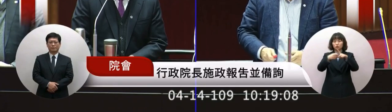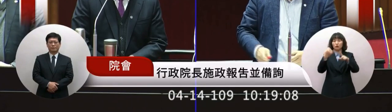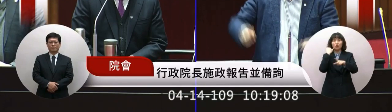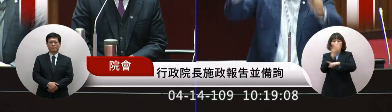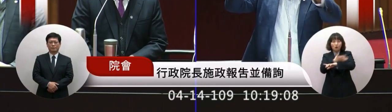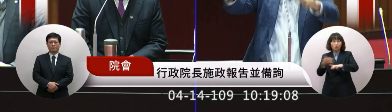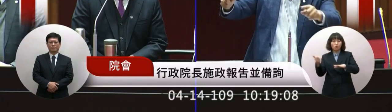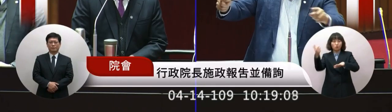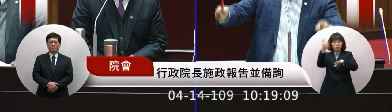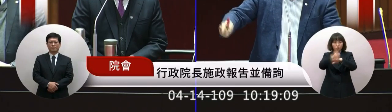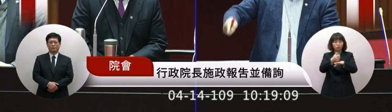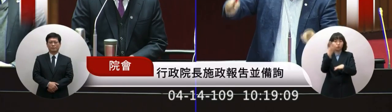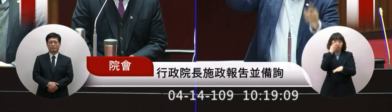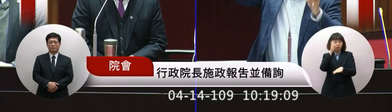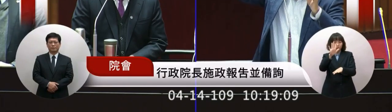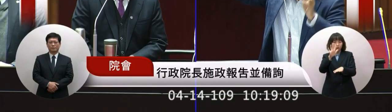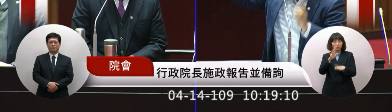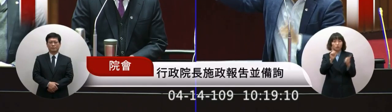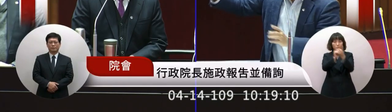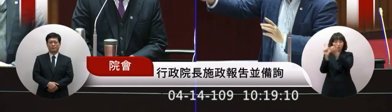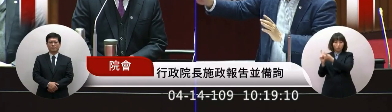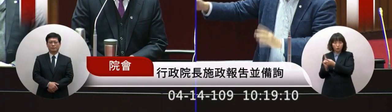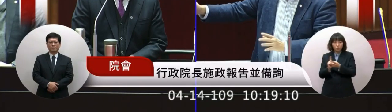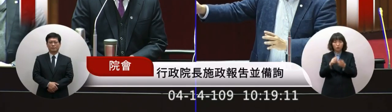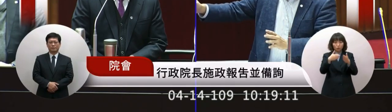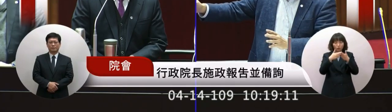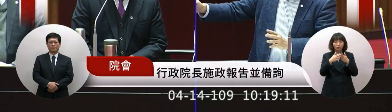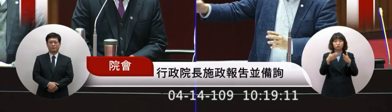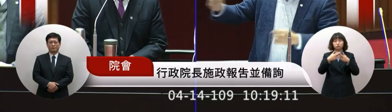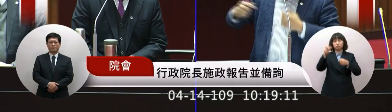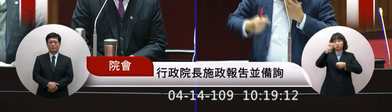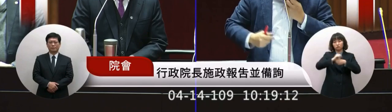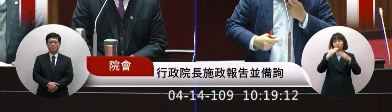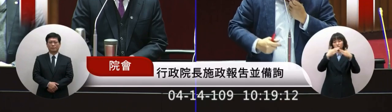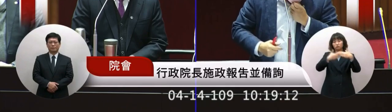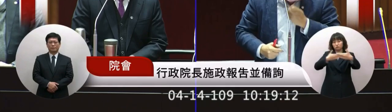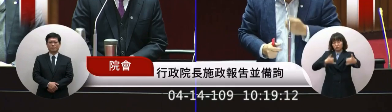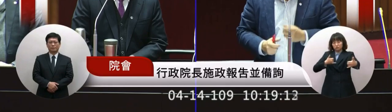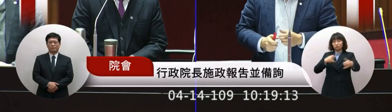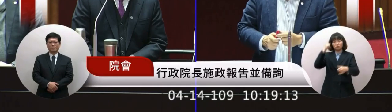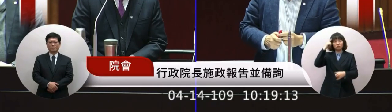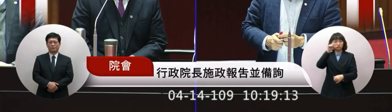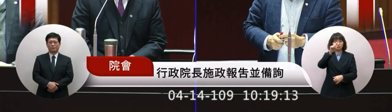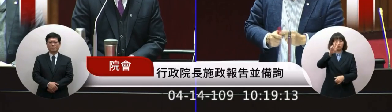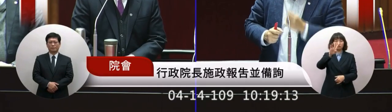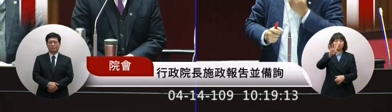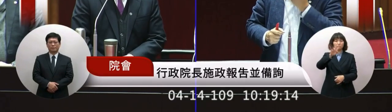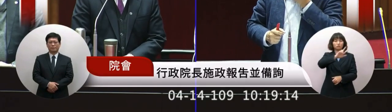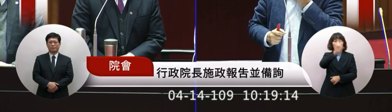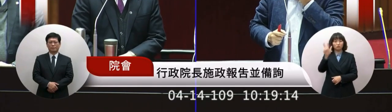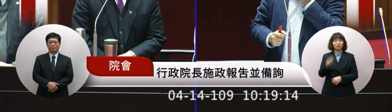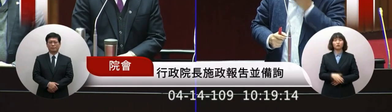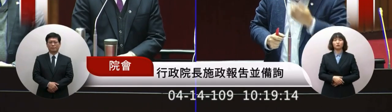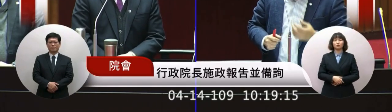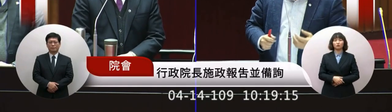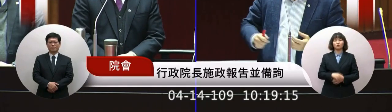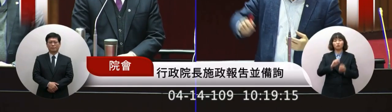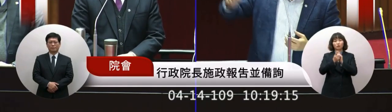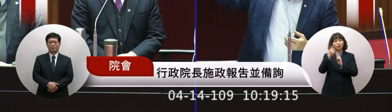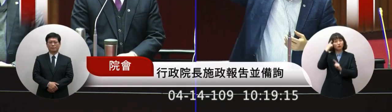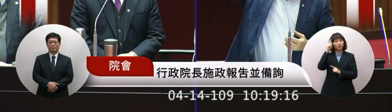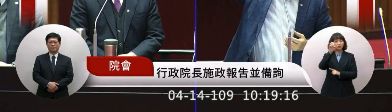當前的有這些全部都可以隔離十四天如果說我十四天